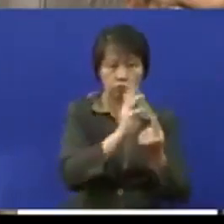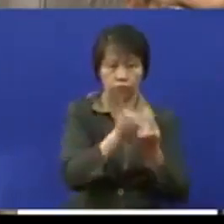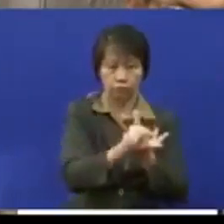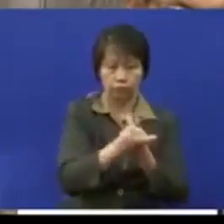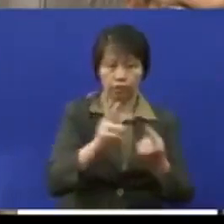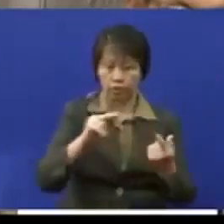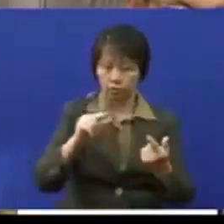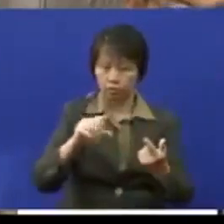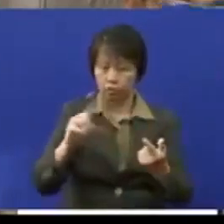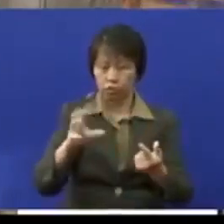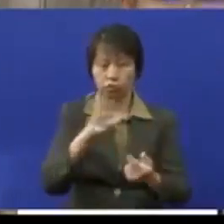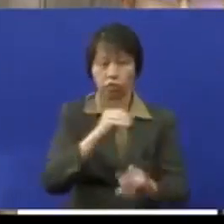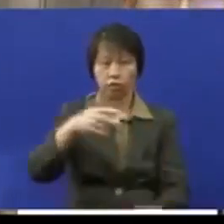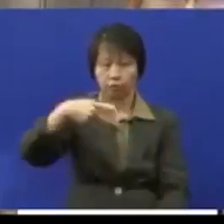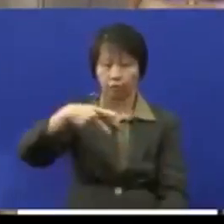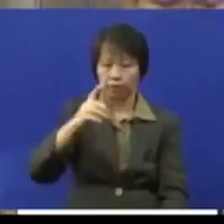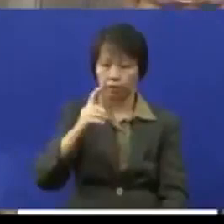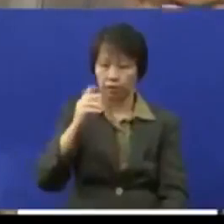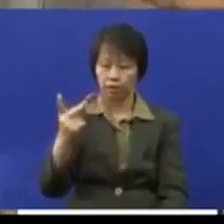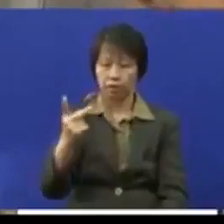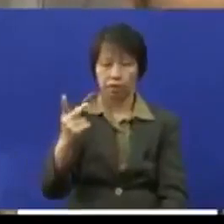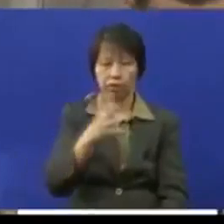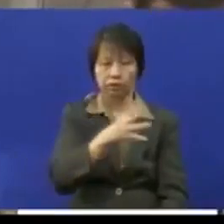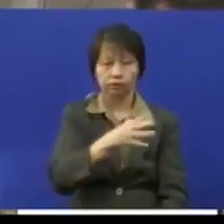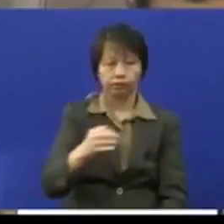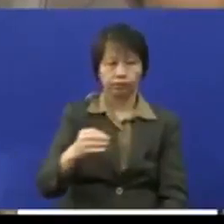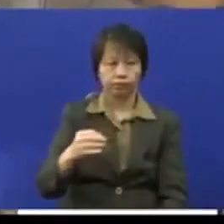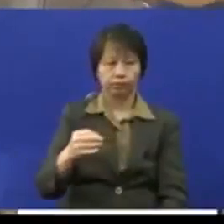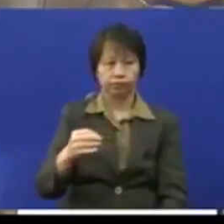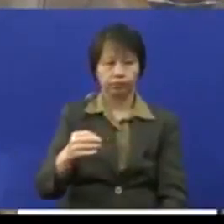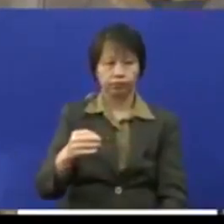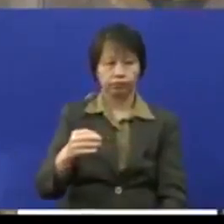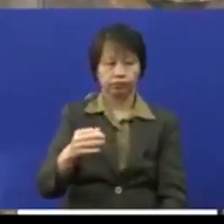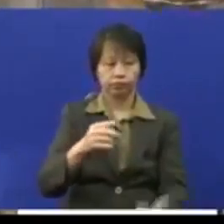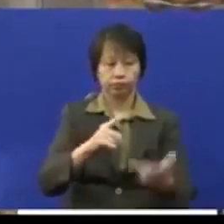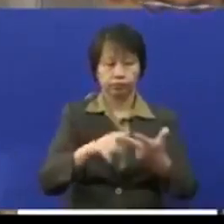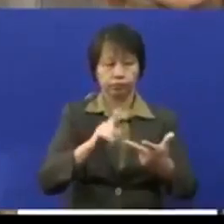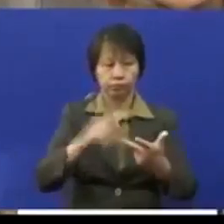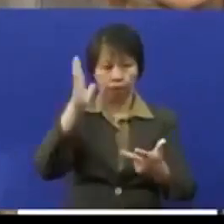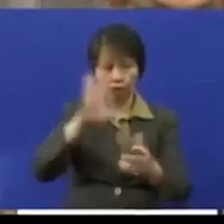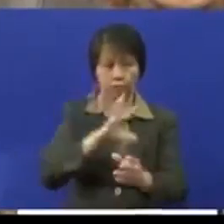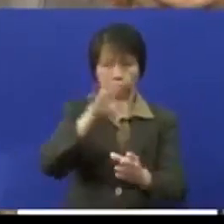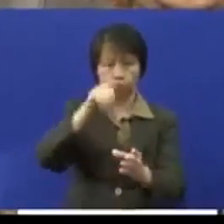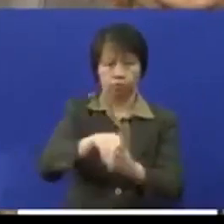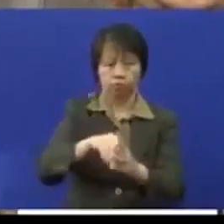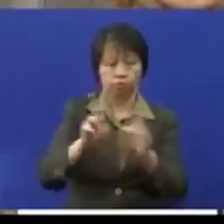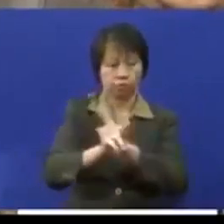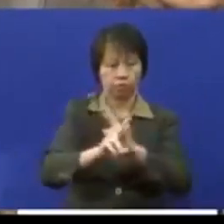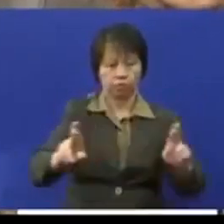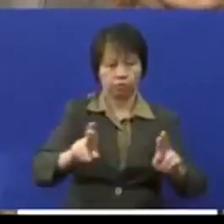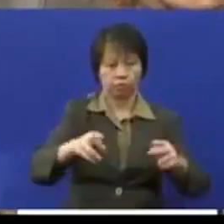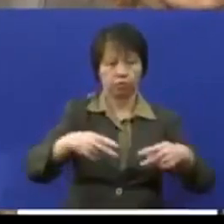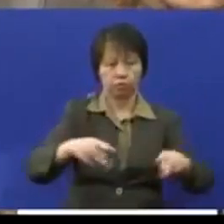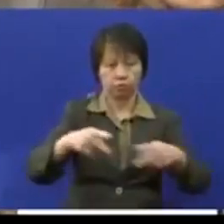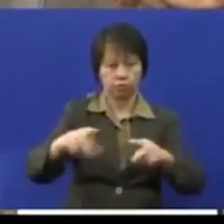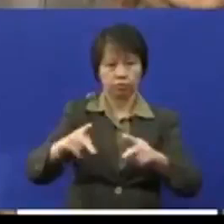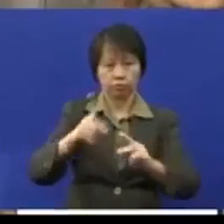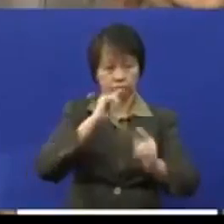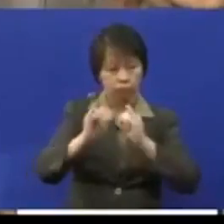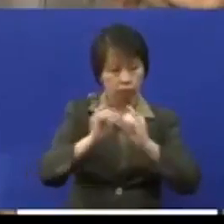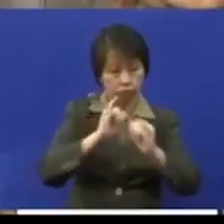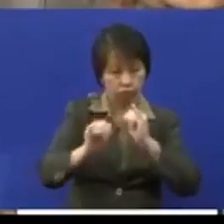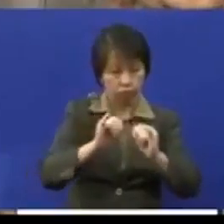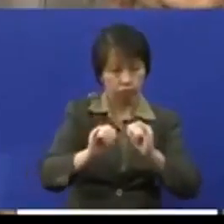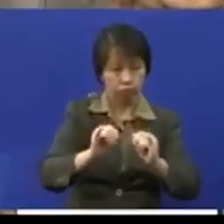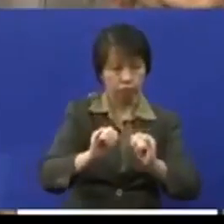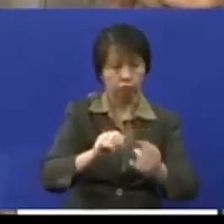NGO dan PDK iaitu pusat pemulihan dalam komuniti akan terlibat dalam menyediakan walk-in interview sesi